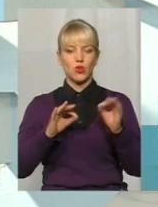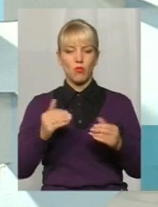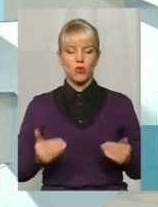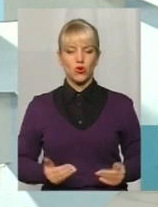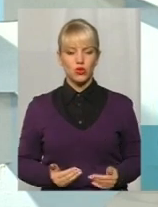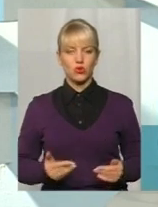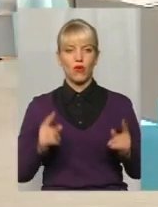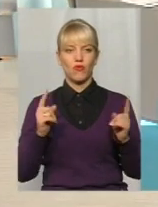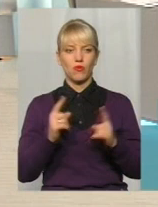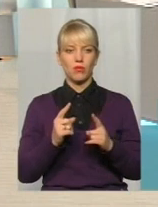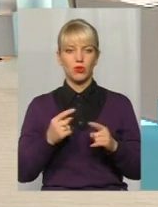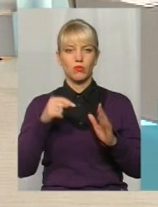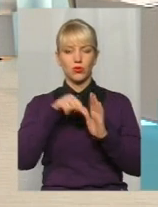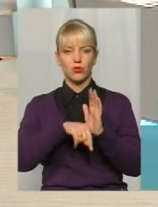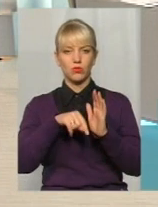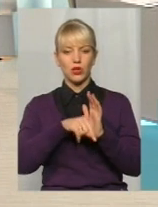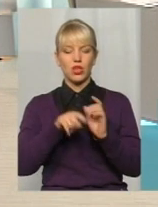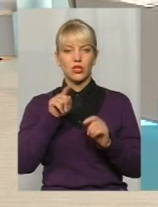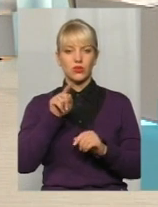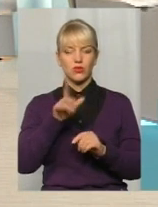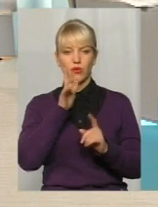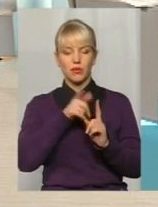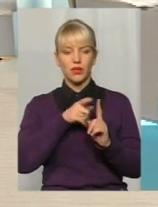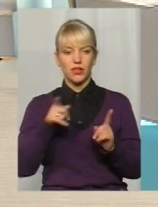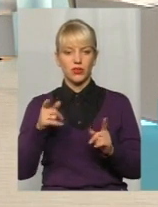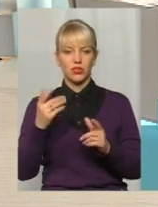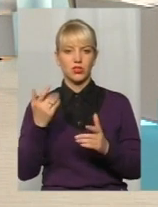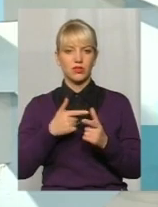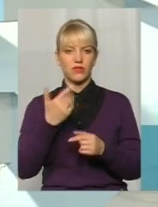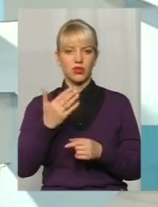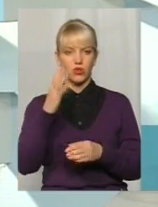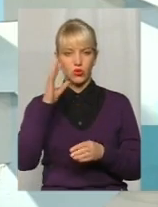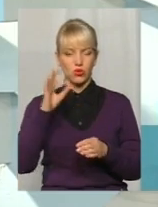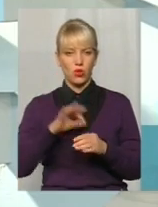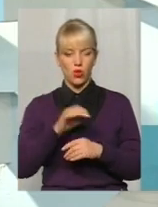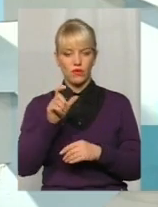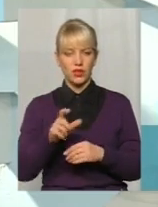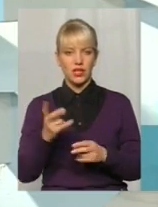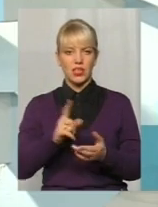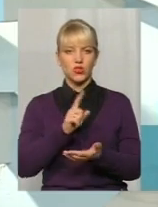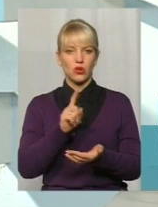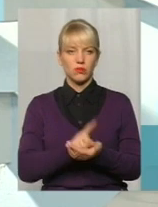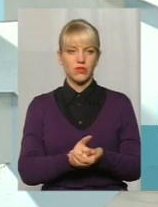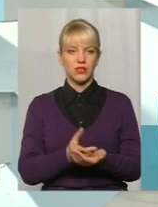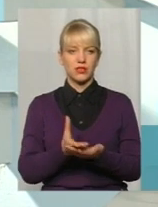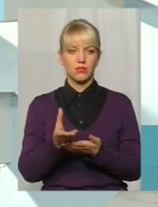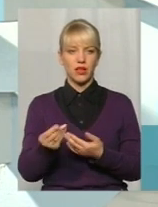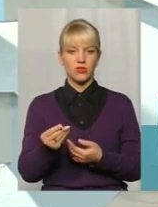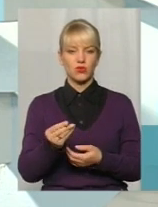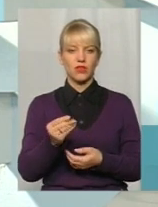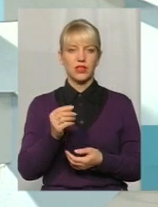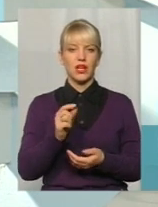дитину відповідного віку. Тобто з того періоду ваш чоловік зобов'язаний сплачувати аліменти